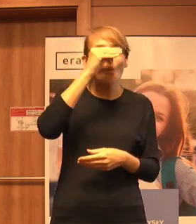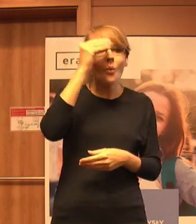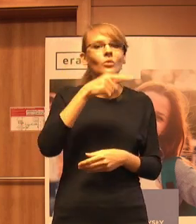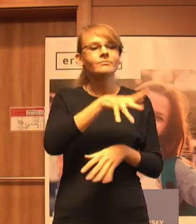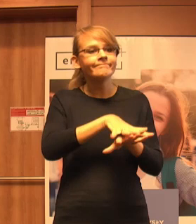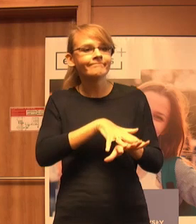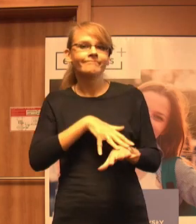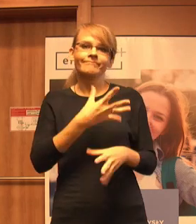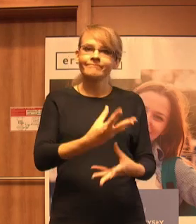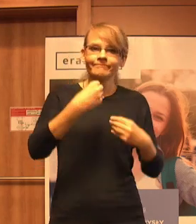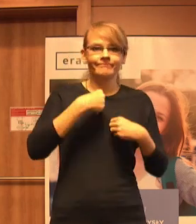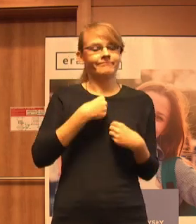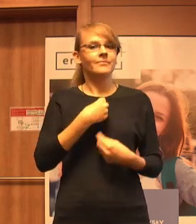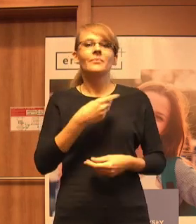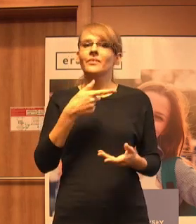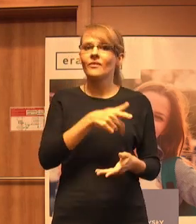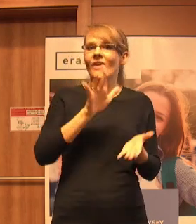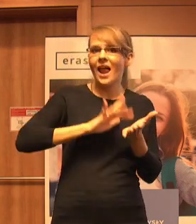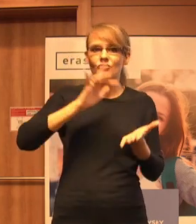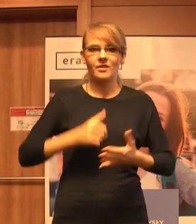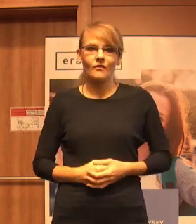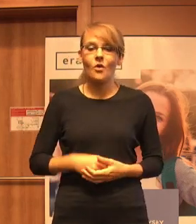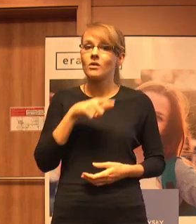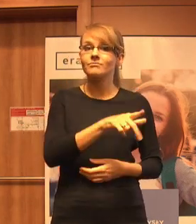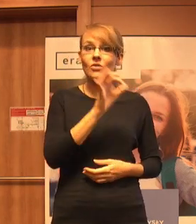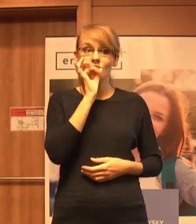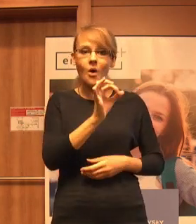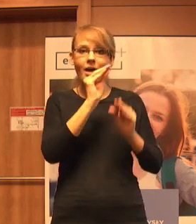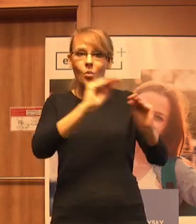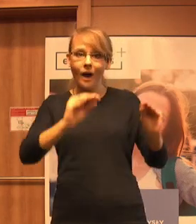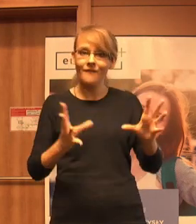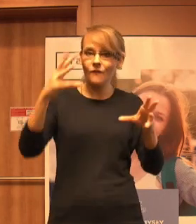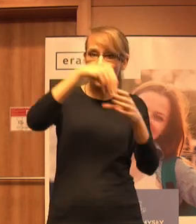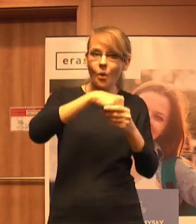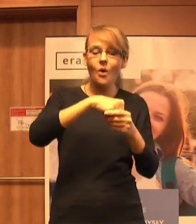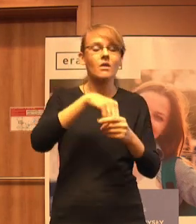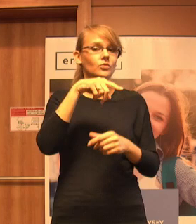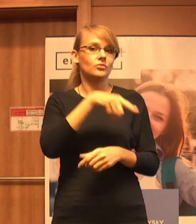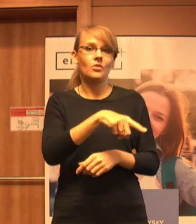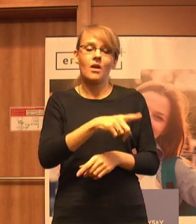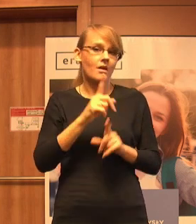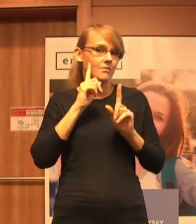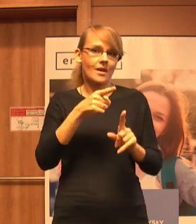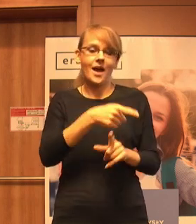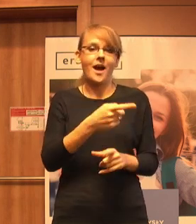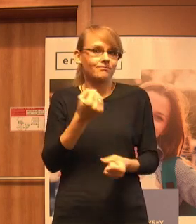uczeniu wrażliwości. Dobra edukacja włączająca jest wielkim, wielkim wyzwaniem dla